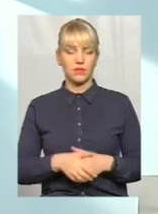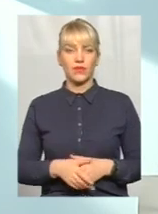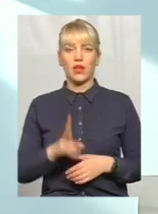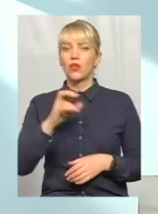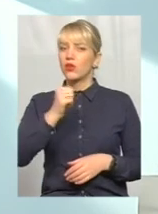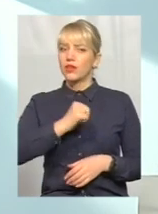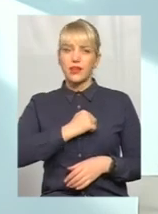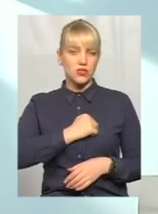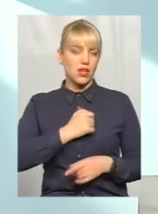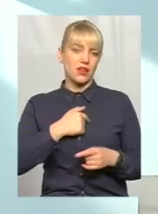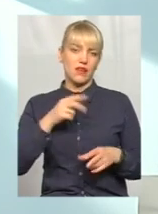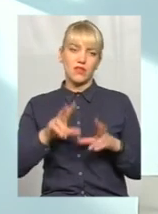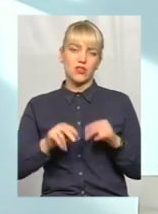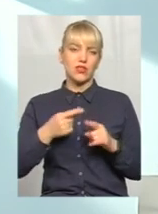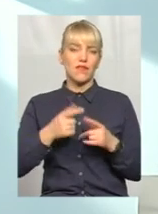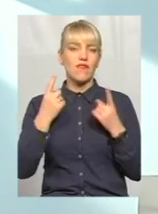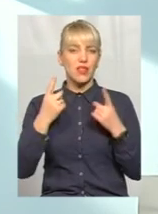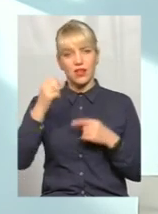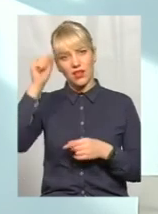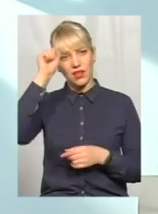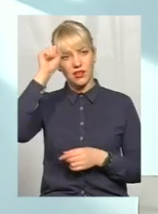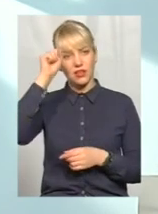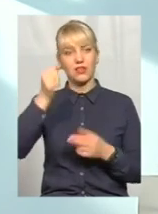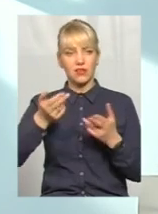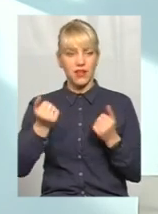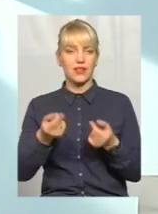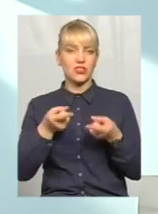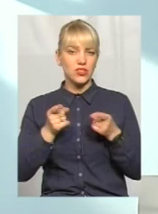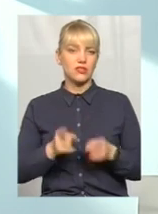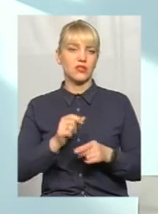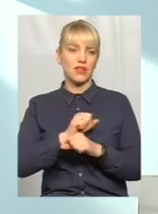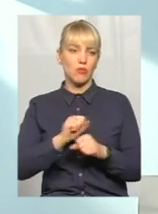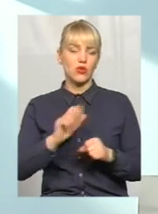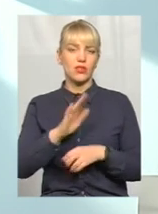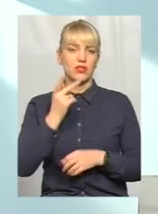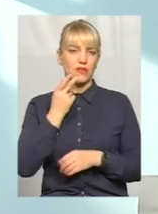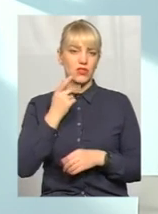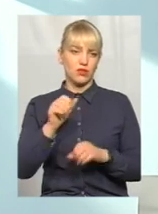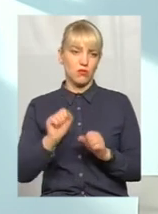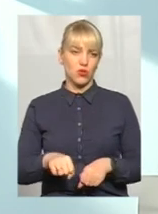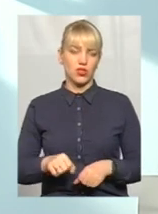ну, на жаль, я вважаю це великим гріхом, і да, дійсно, не можна, не завжди можна